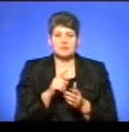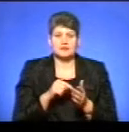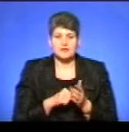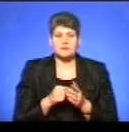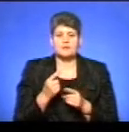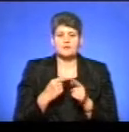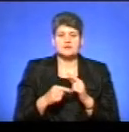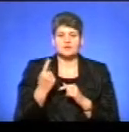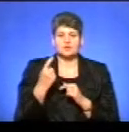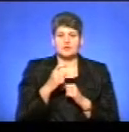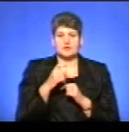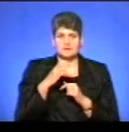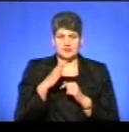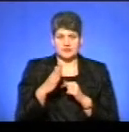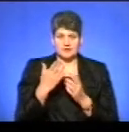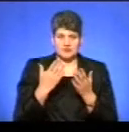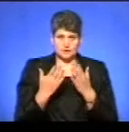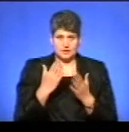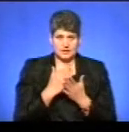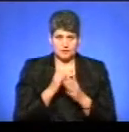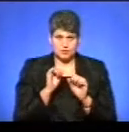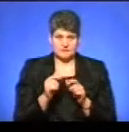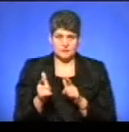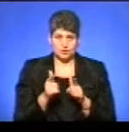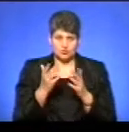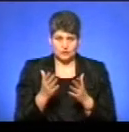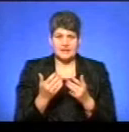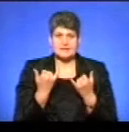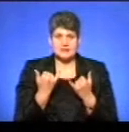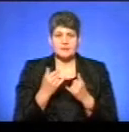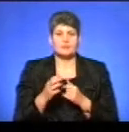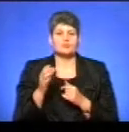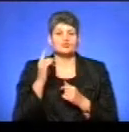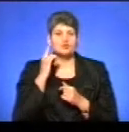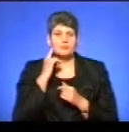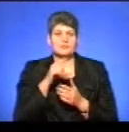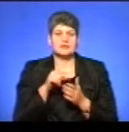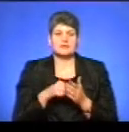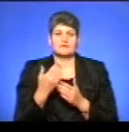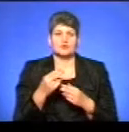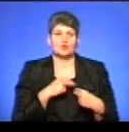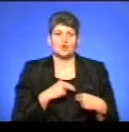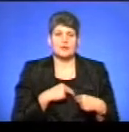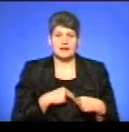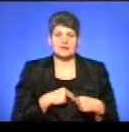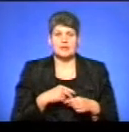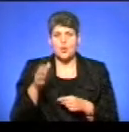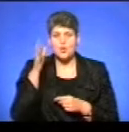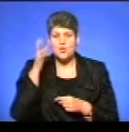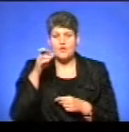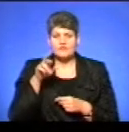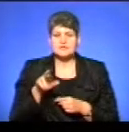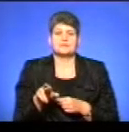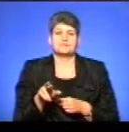за хвилинку, якщо є можливість, підготуйтеся. А зараз ми почуємо запитання від вашої колеги, також науковця,